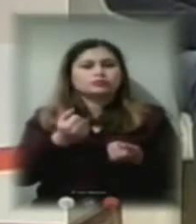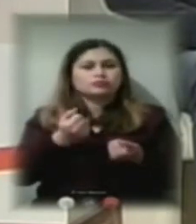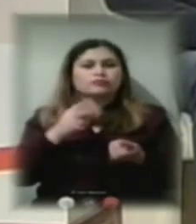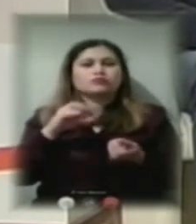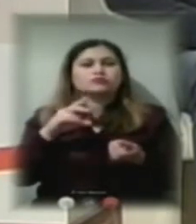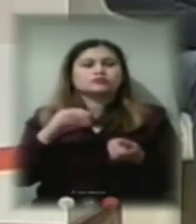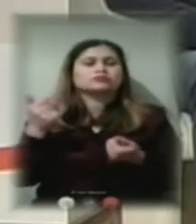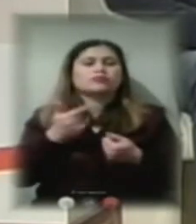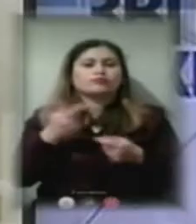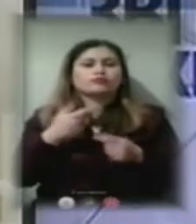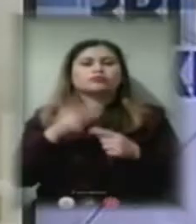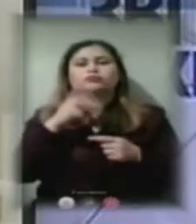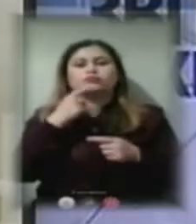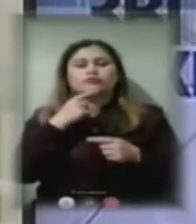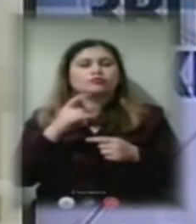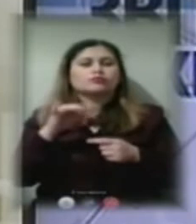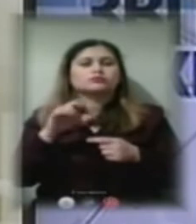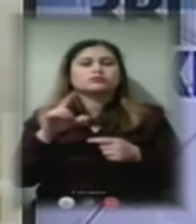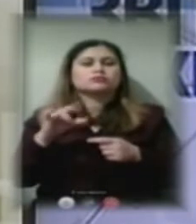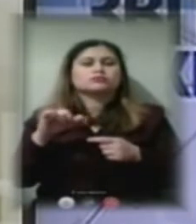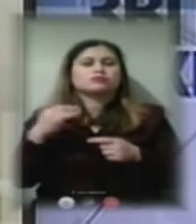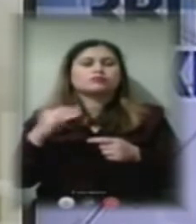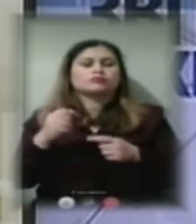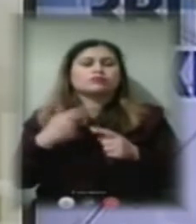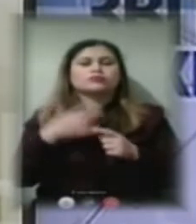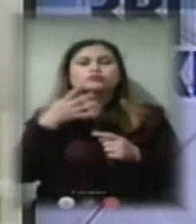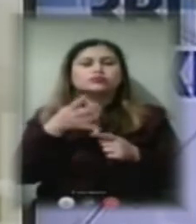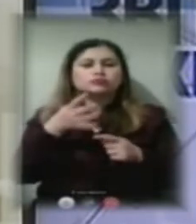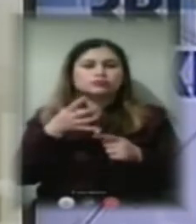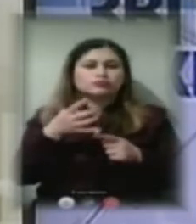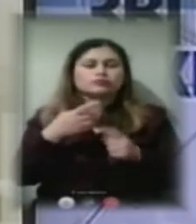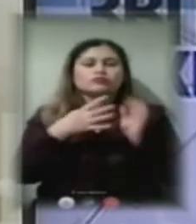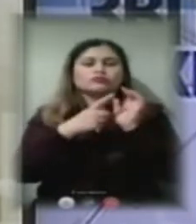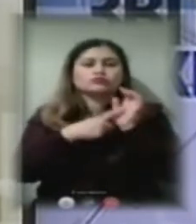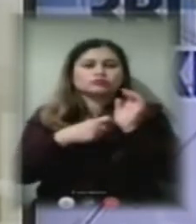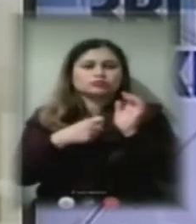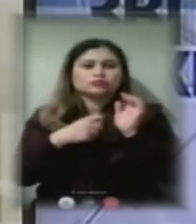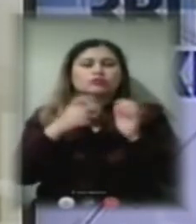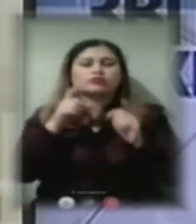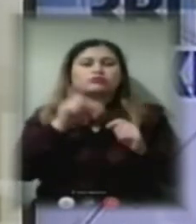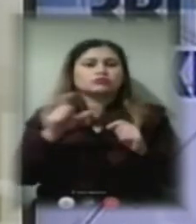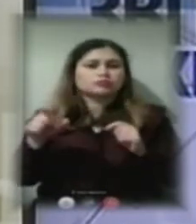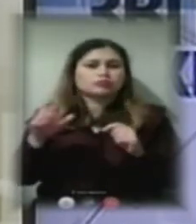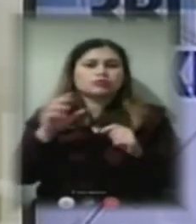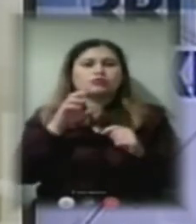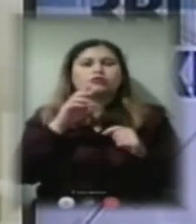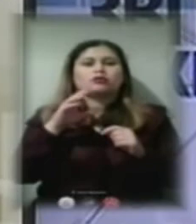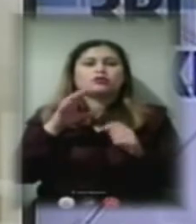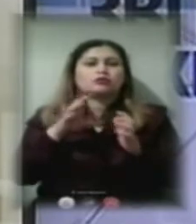каже, розрізайте. Це 4600 абонентів у Херсонській ТЕЦ. Ну,